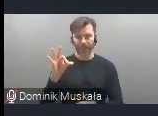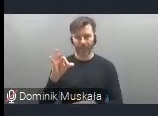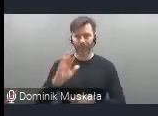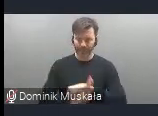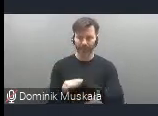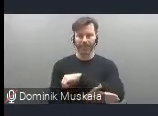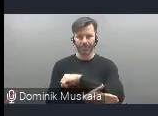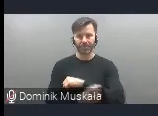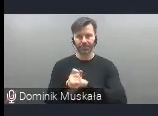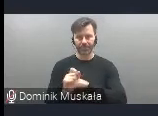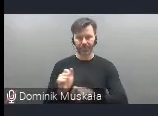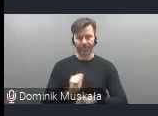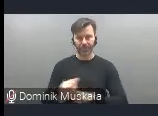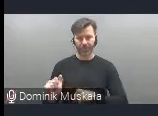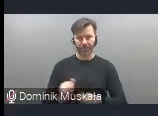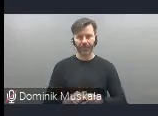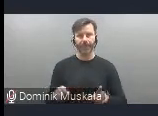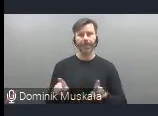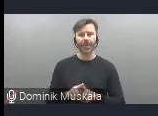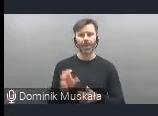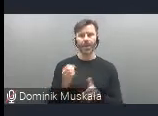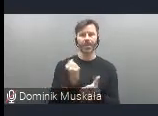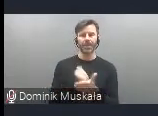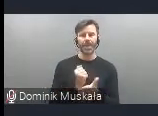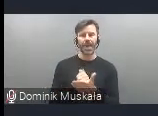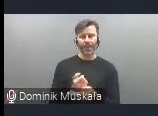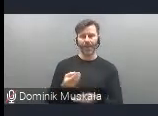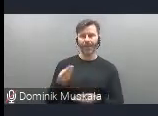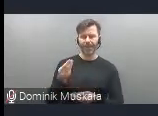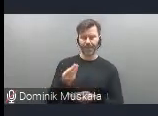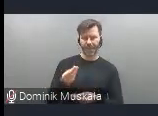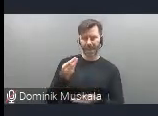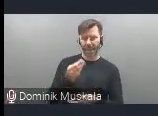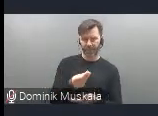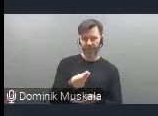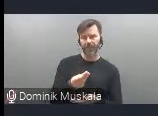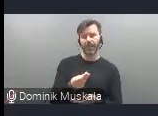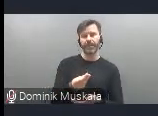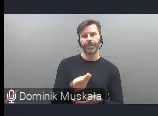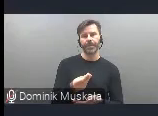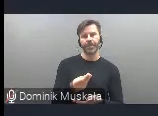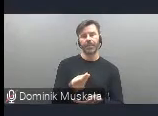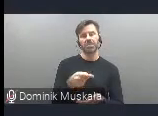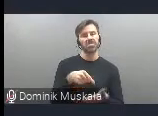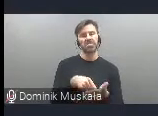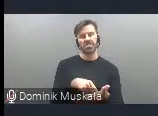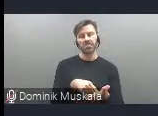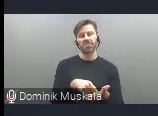natomiast te kwestie finansowania to są takim jakby można powiedzieć elementem